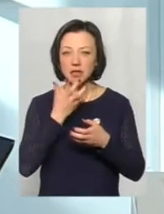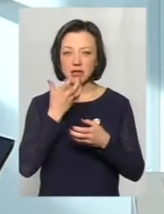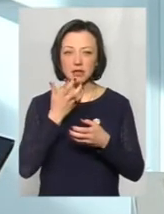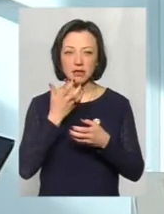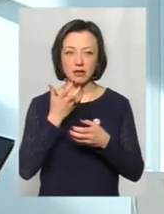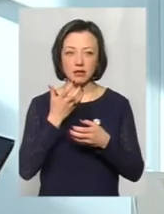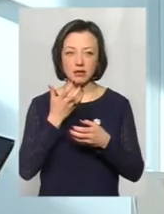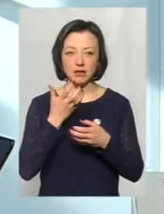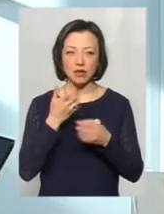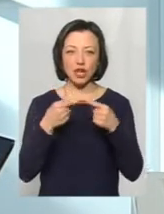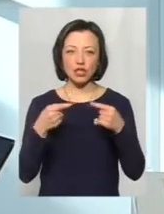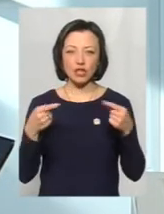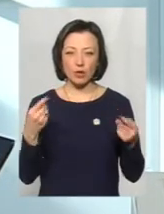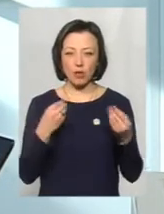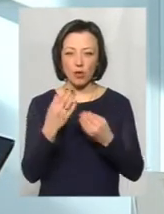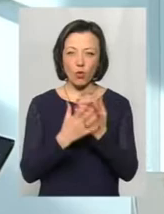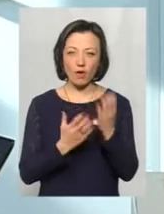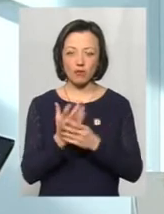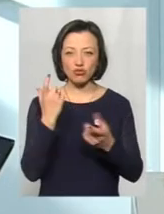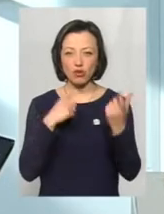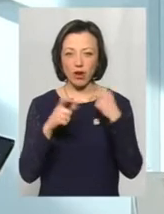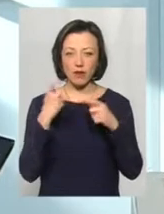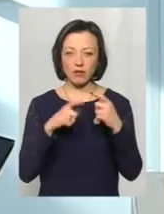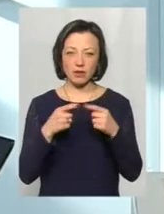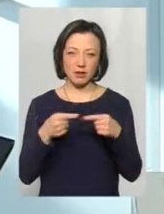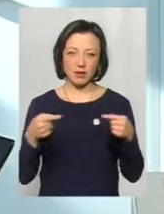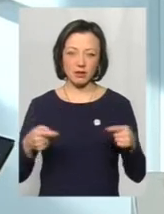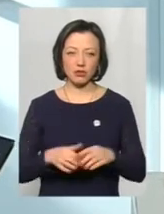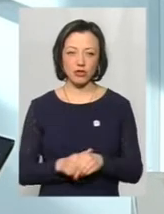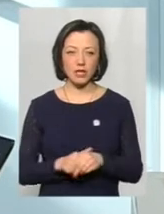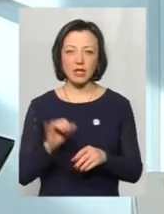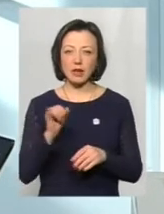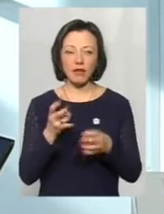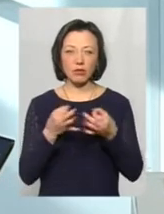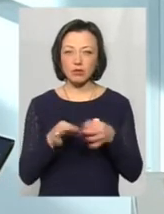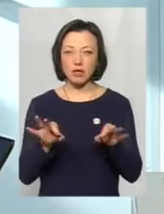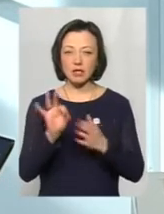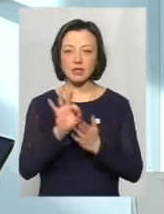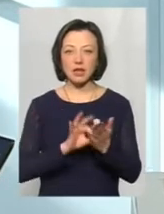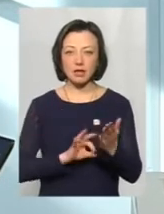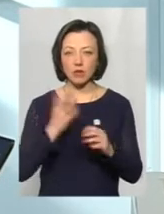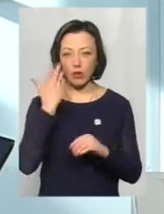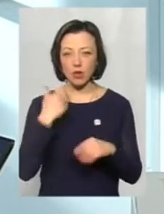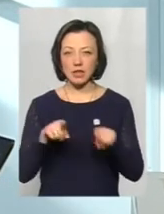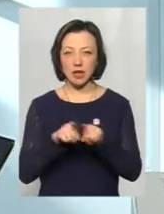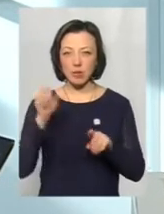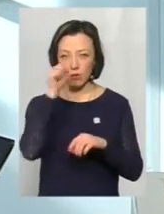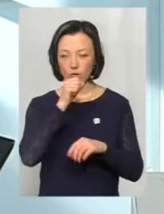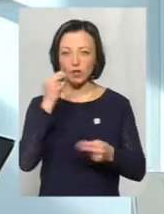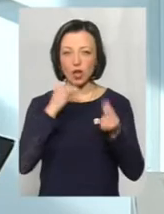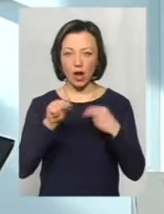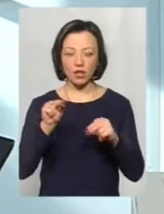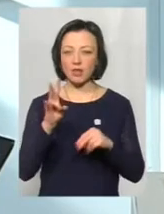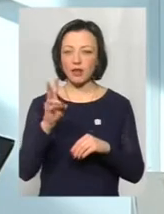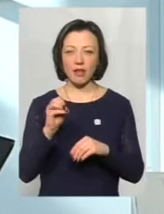Зігріти теплими речами, рукавичками, шарфиком і так далі. І не допускати, зразу, коли такий мороз, то краще